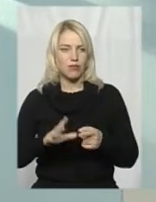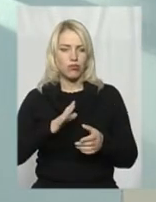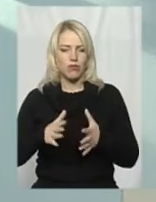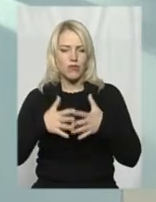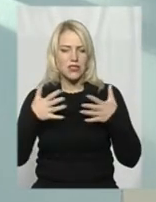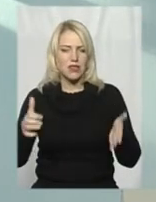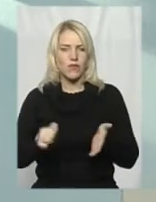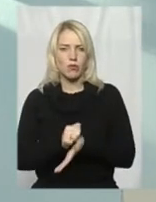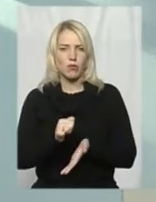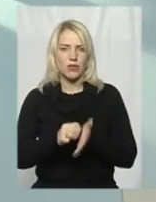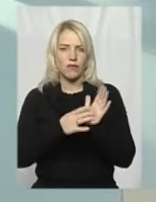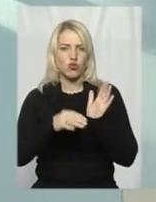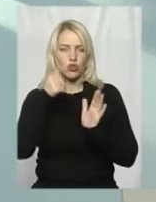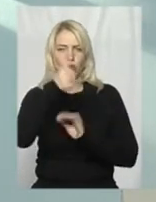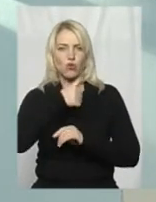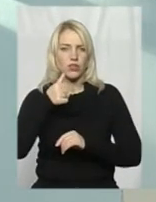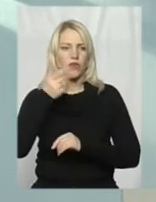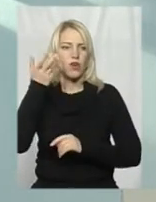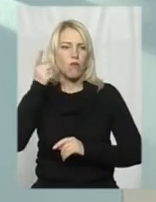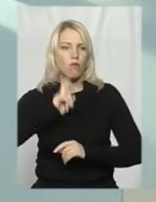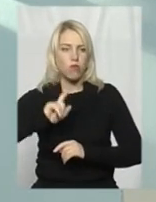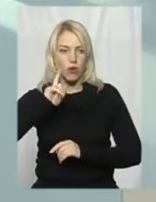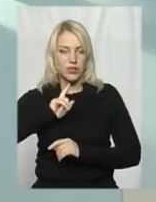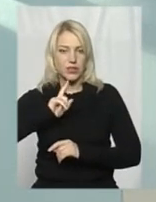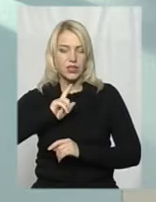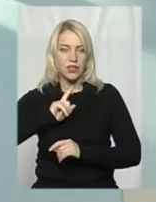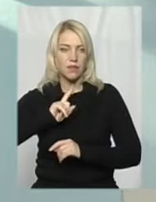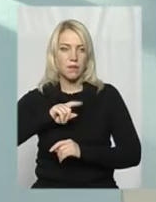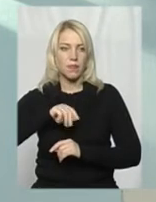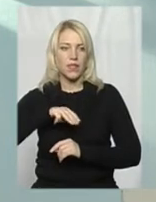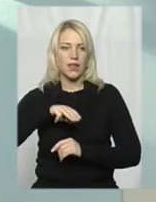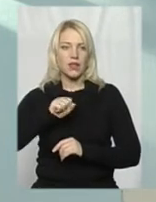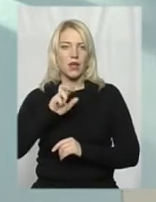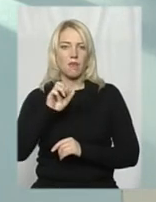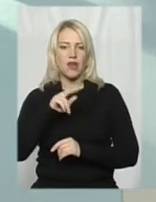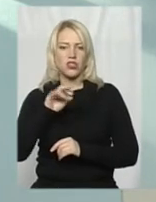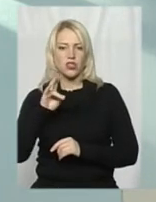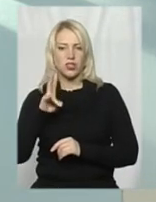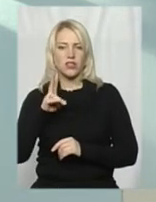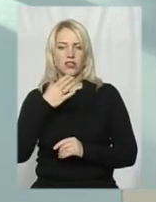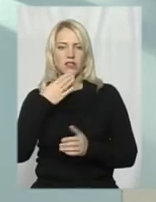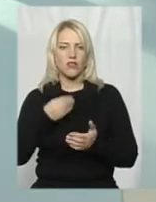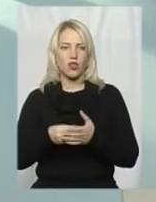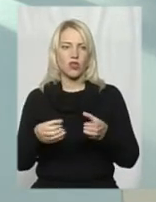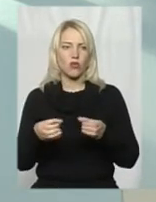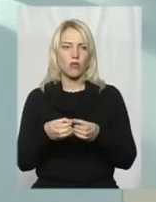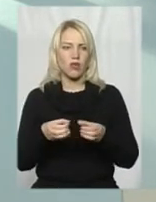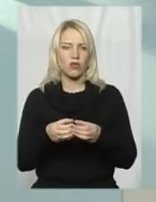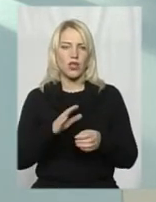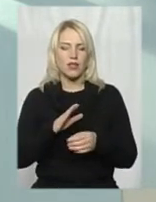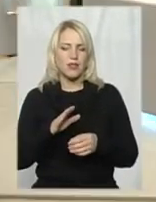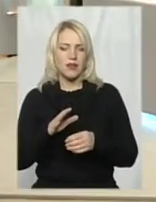років, поки табачник своєю командою трошки не пригушили цей напрямок.